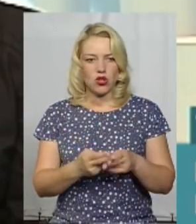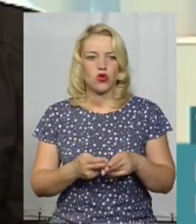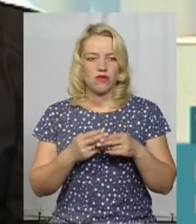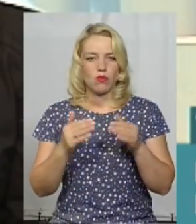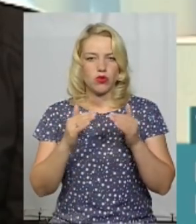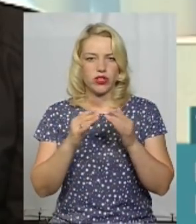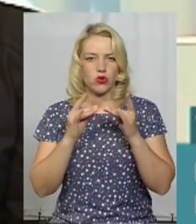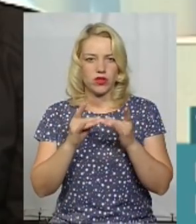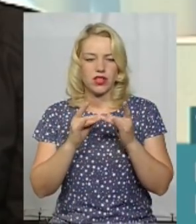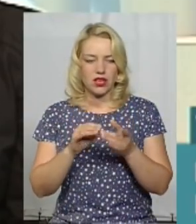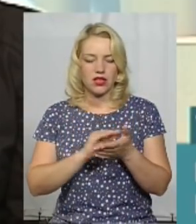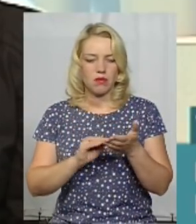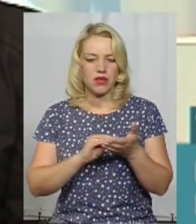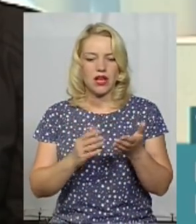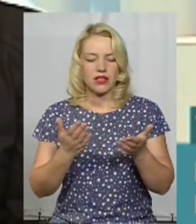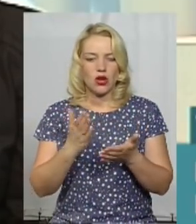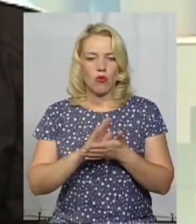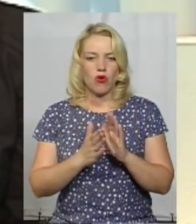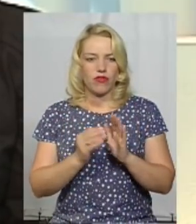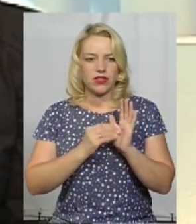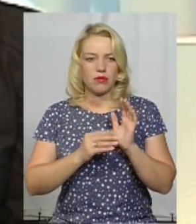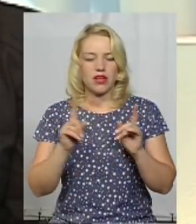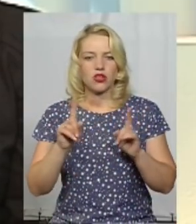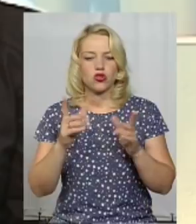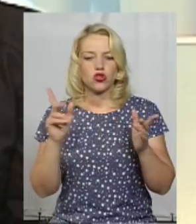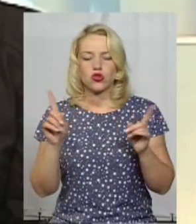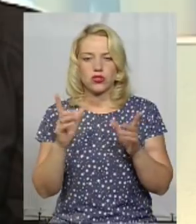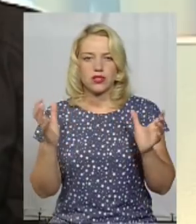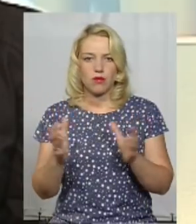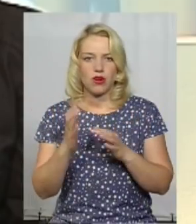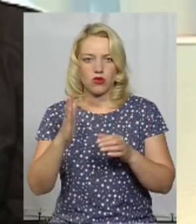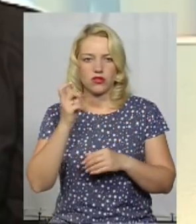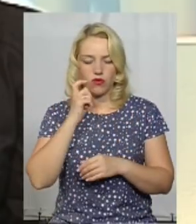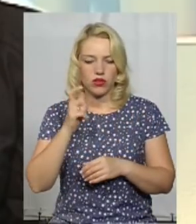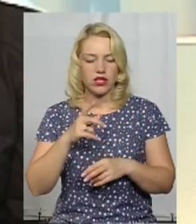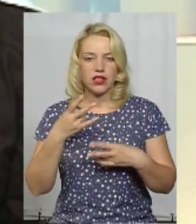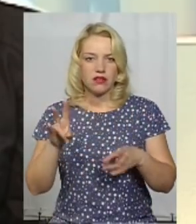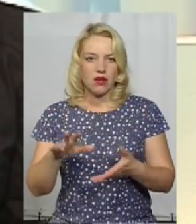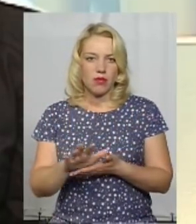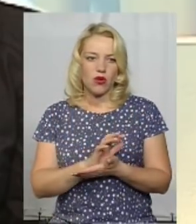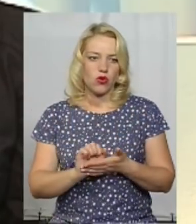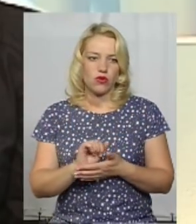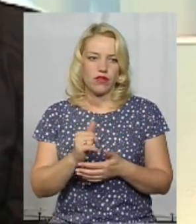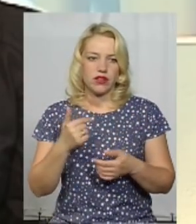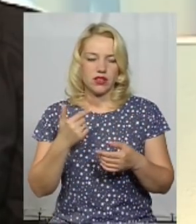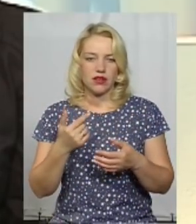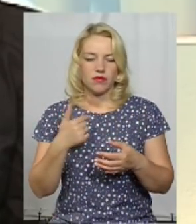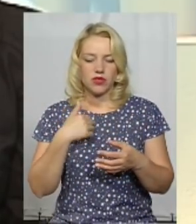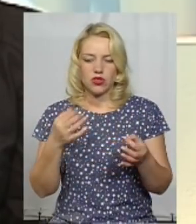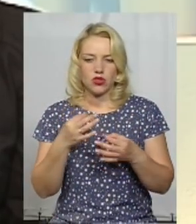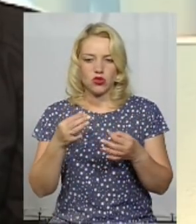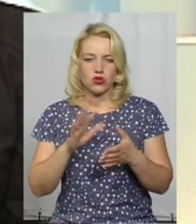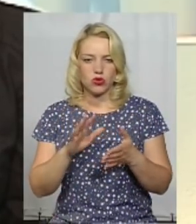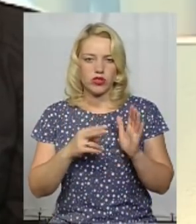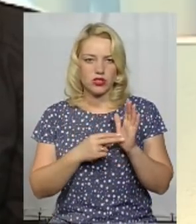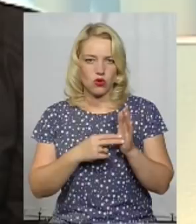умови створені. І вона просила, якщо ще щось в Україні збереглося, то давайте їх будемо хоча б руйнувати. Мені нічого не стоїло